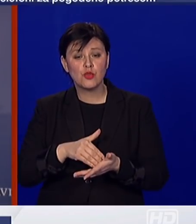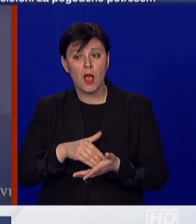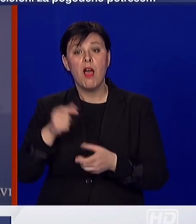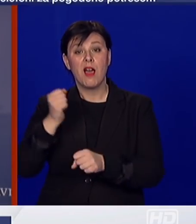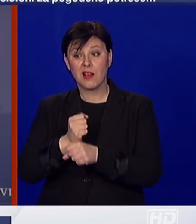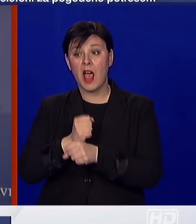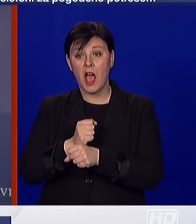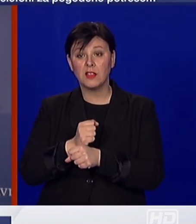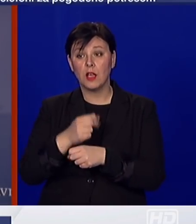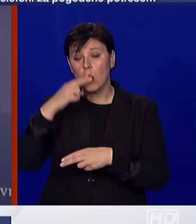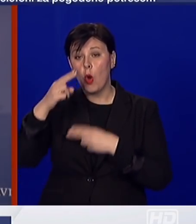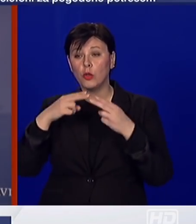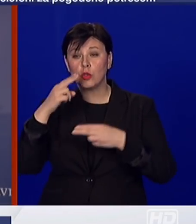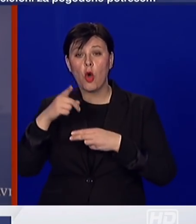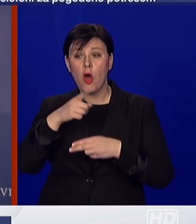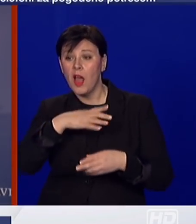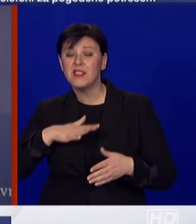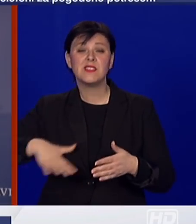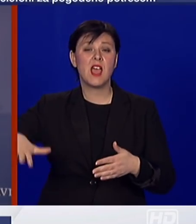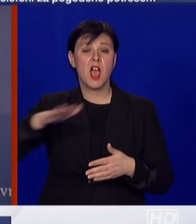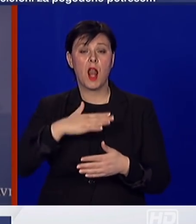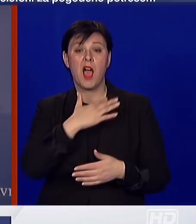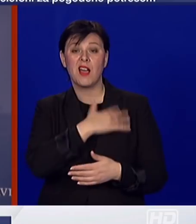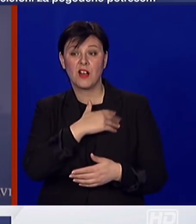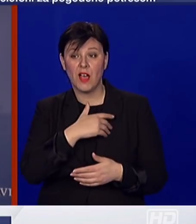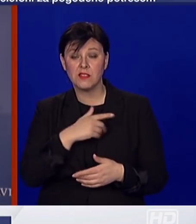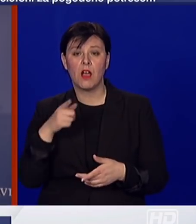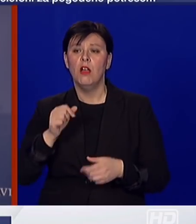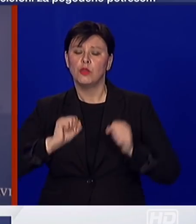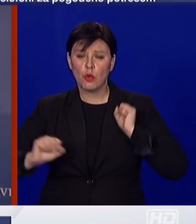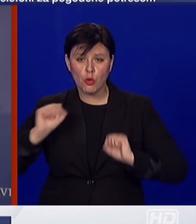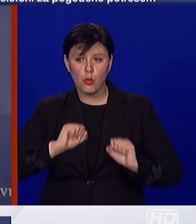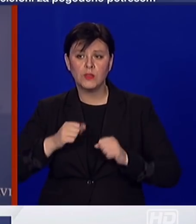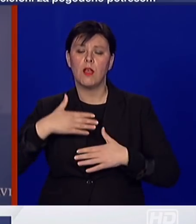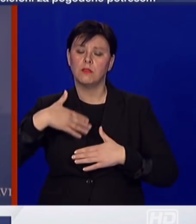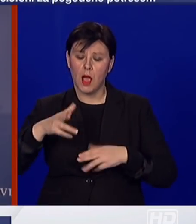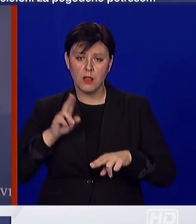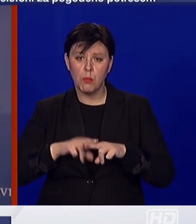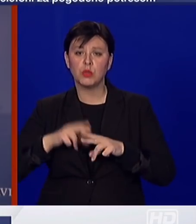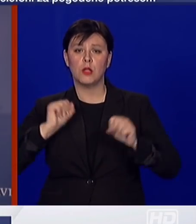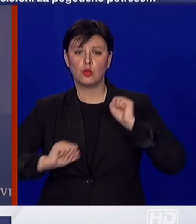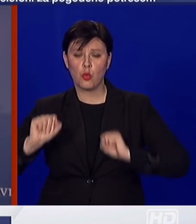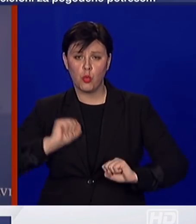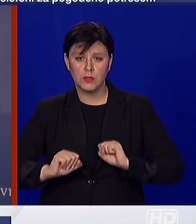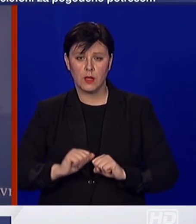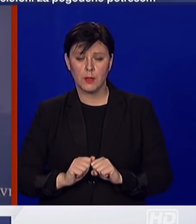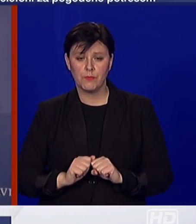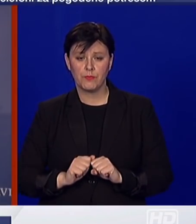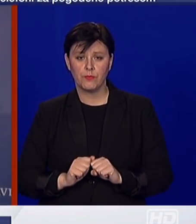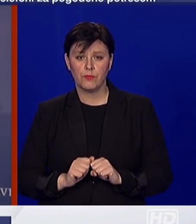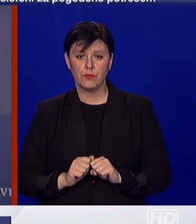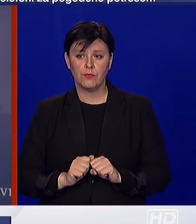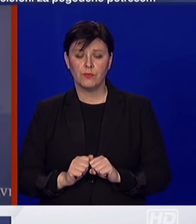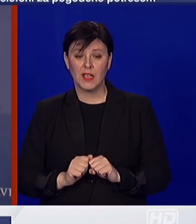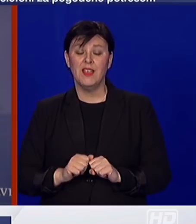poslovima diljen Hrvatske i daju sve od sebe i davat će sve od sebe. Činjenica je